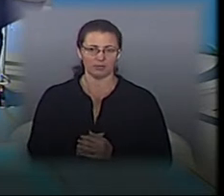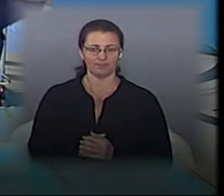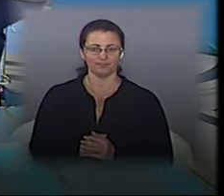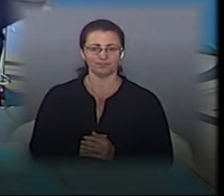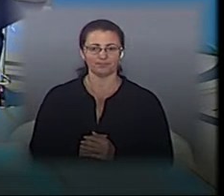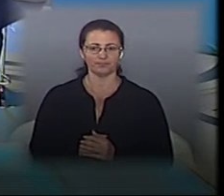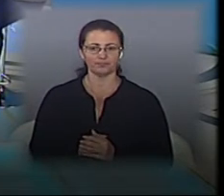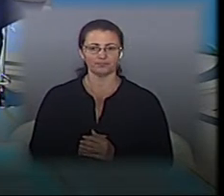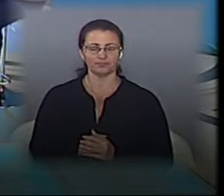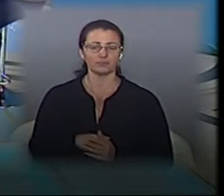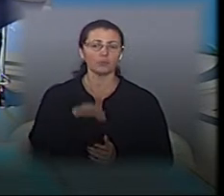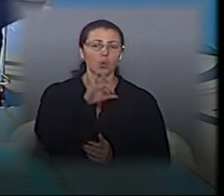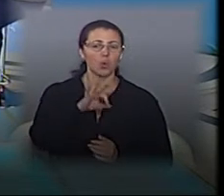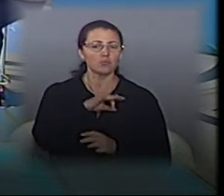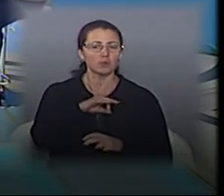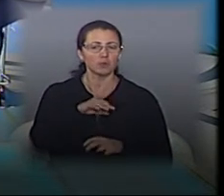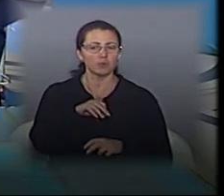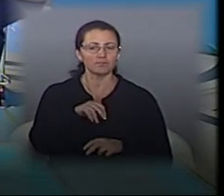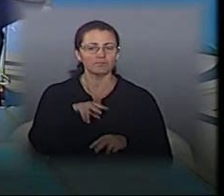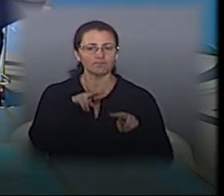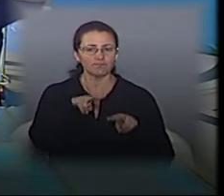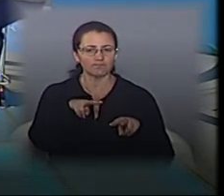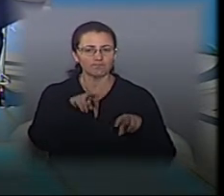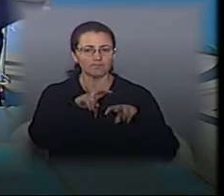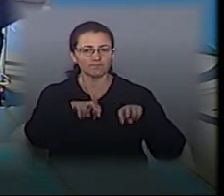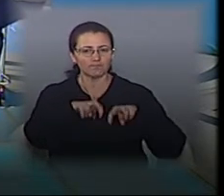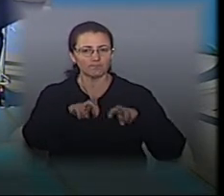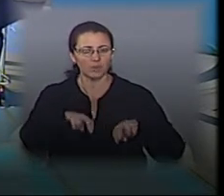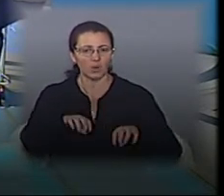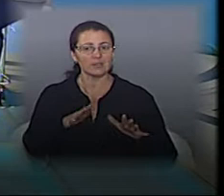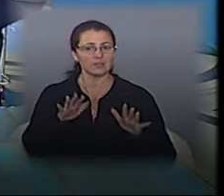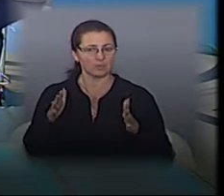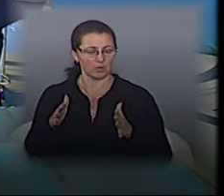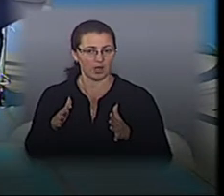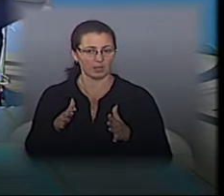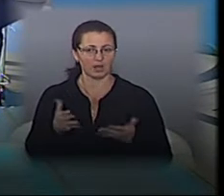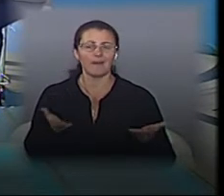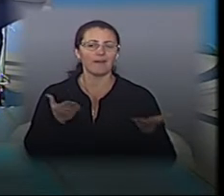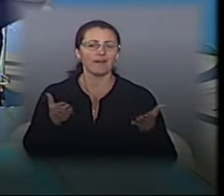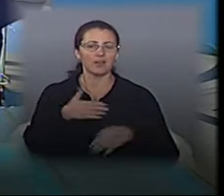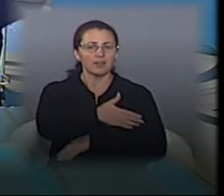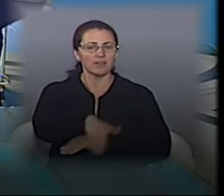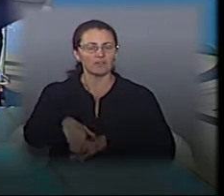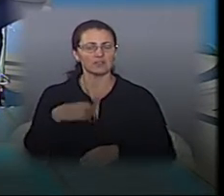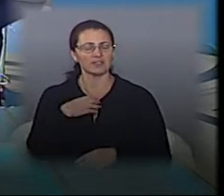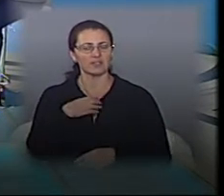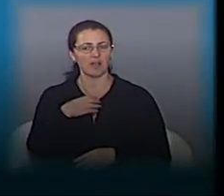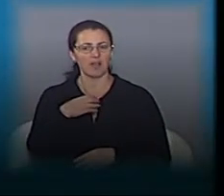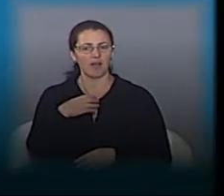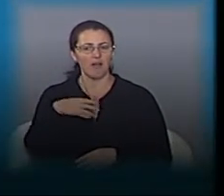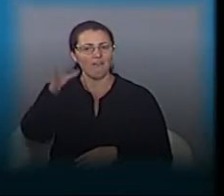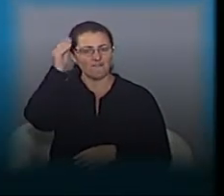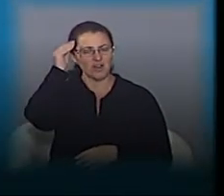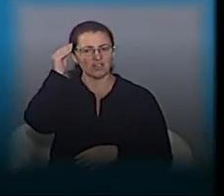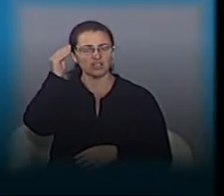Олександр, про моніторних ситуацій, так і з дорогами у місті, ви напевно знаєте. Які вулиці вважаєте пріоритетними для